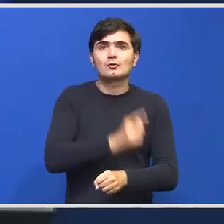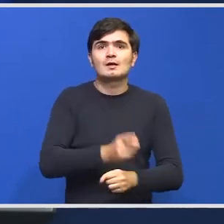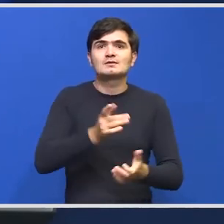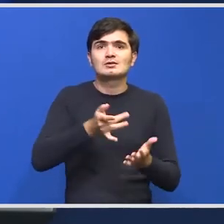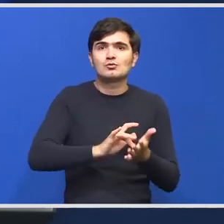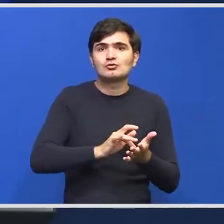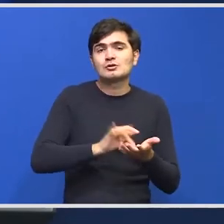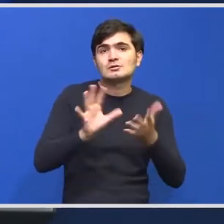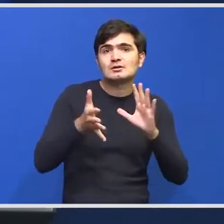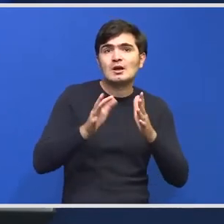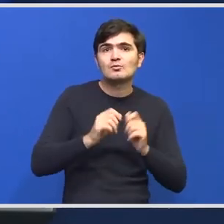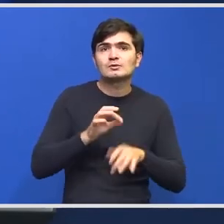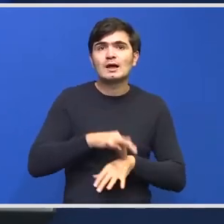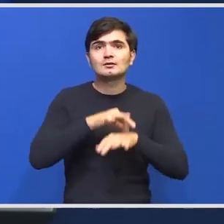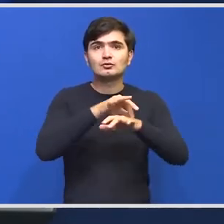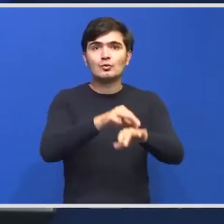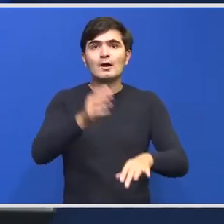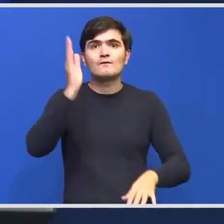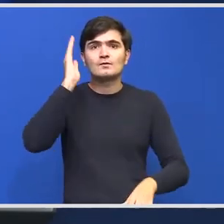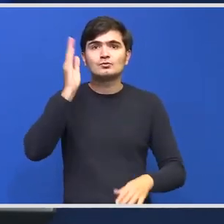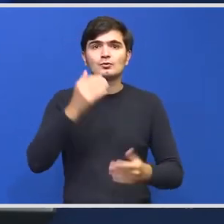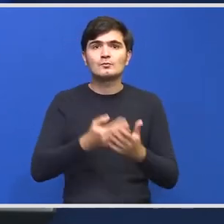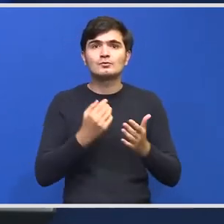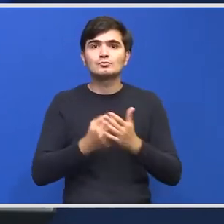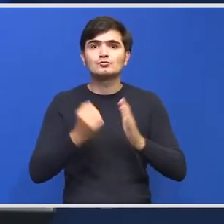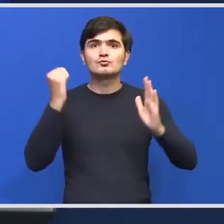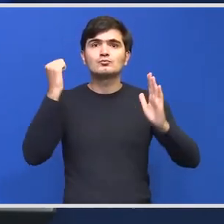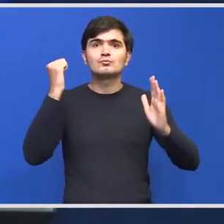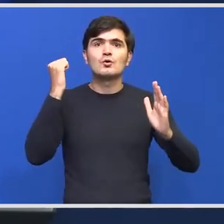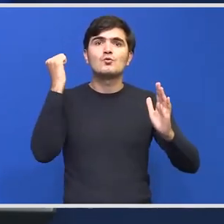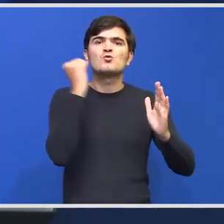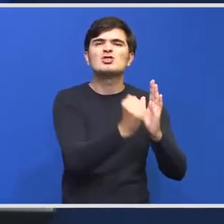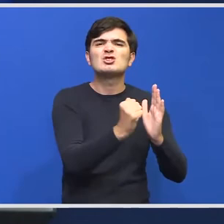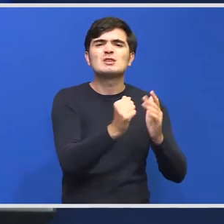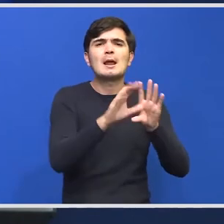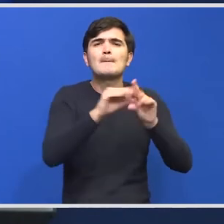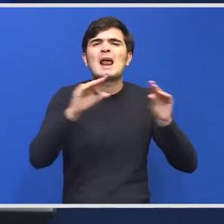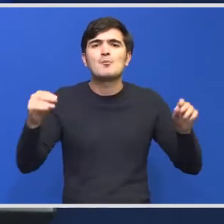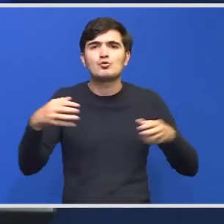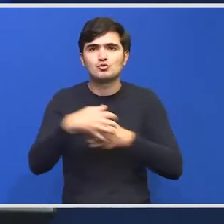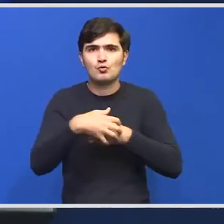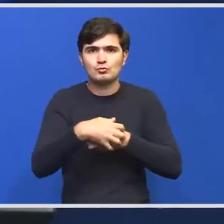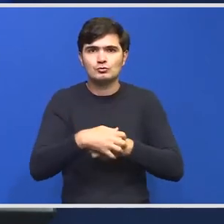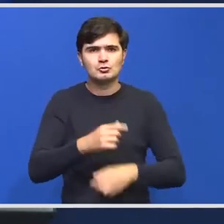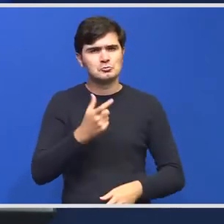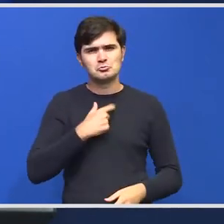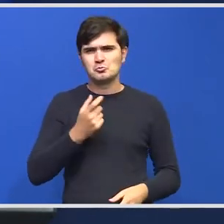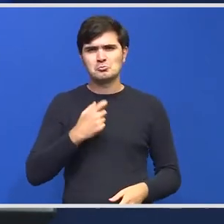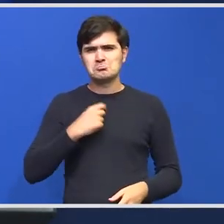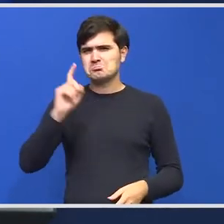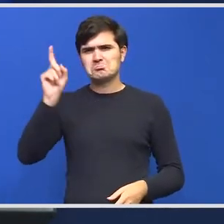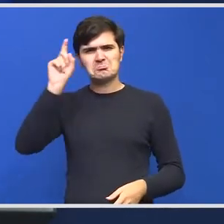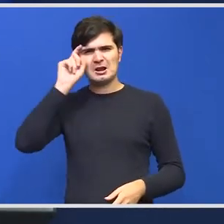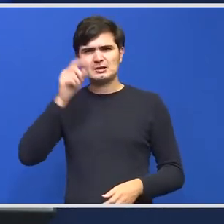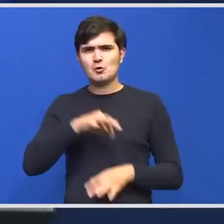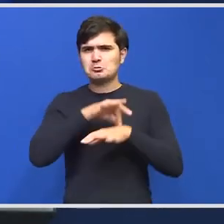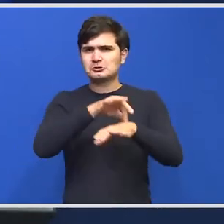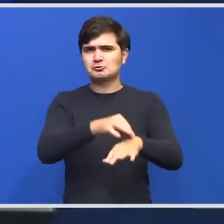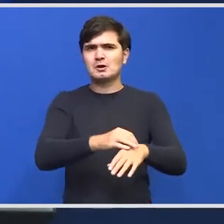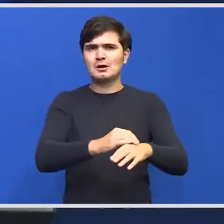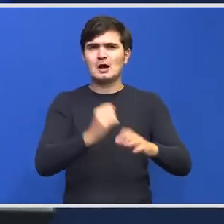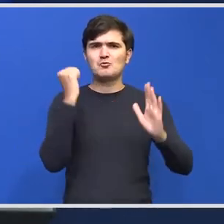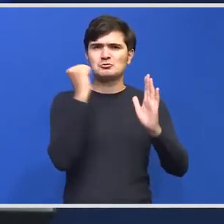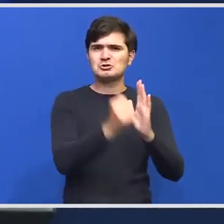urgență ar putea duce la ucidere excesive nu cred că poate să ducă la ucidere excesivă din moment